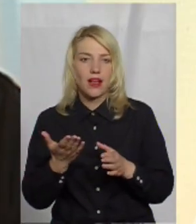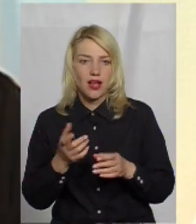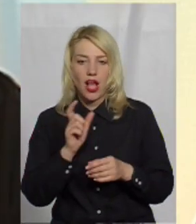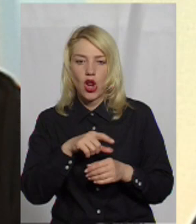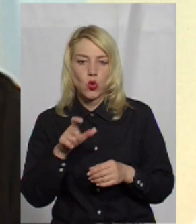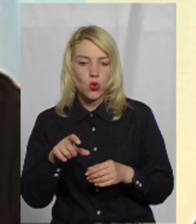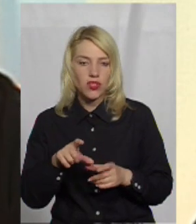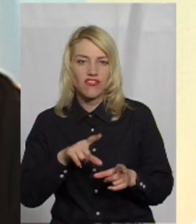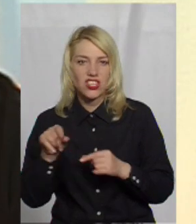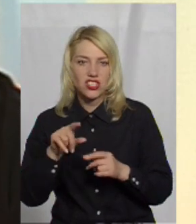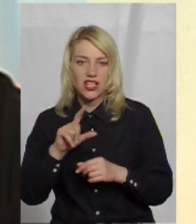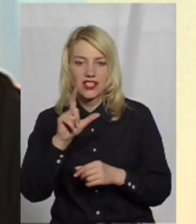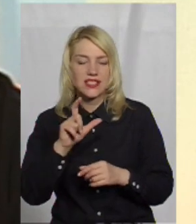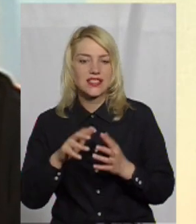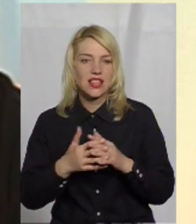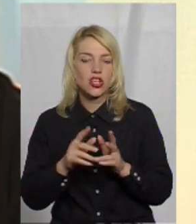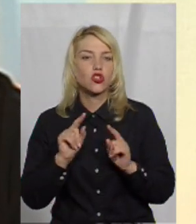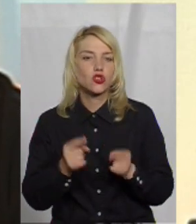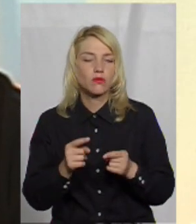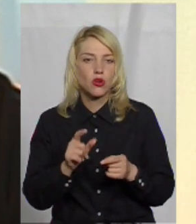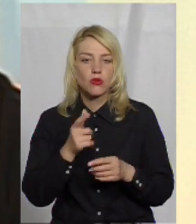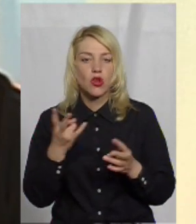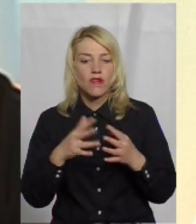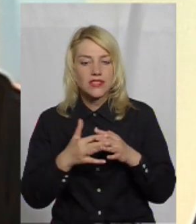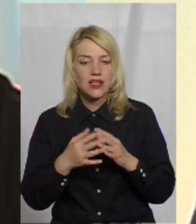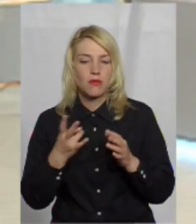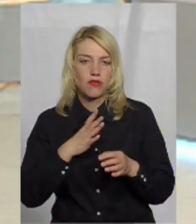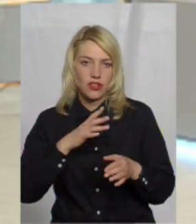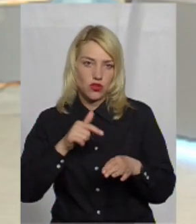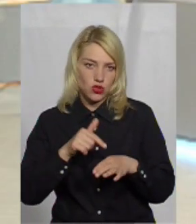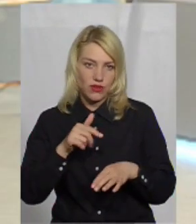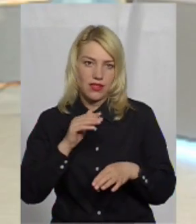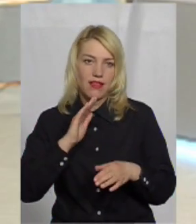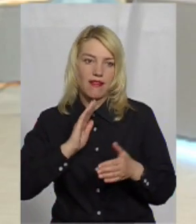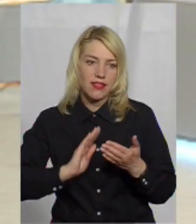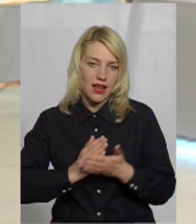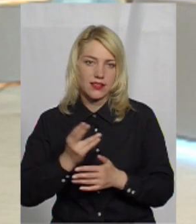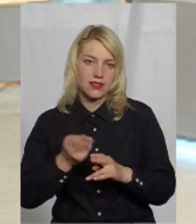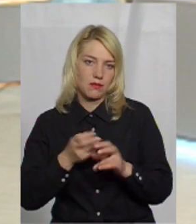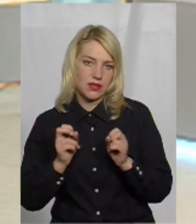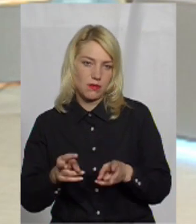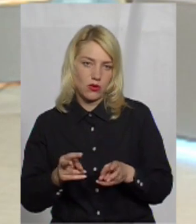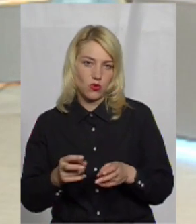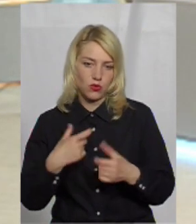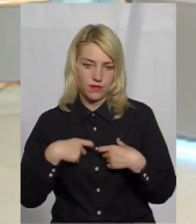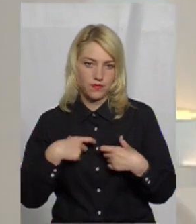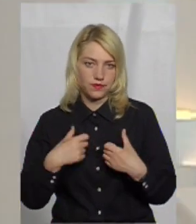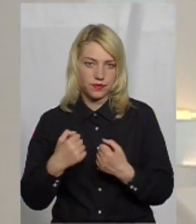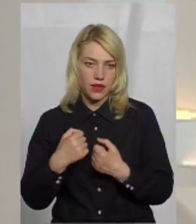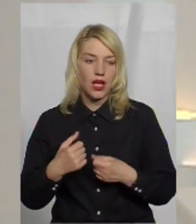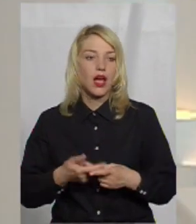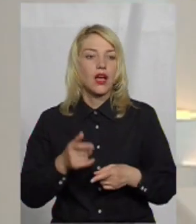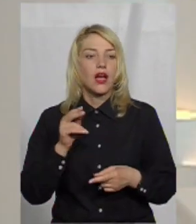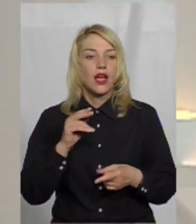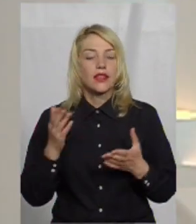в селі відчувати якість, безпечність і надання послуг. Пан Андрій, скажі, будь ласка, які